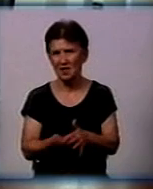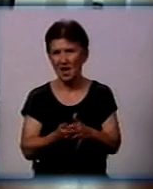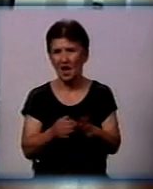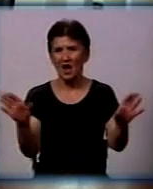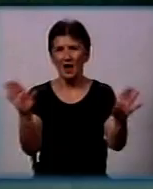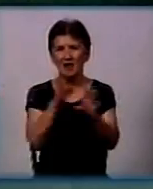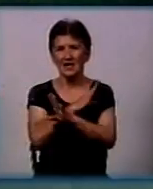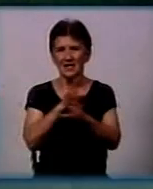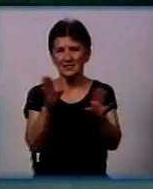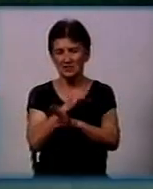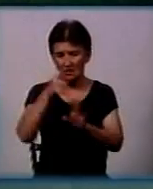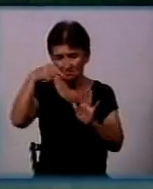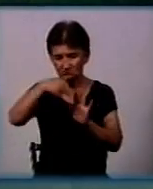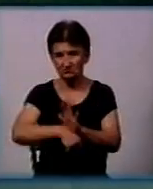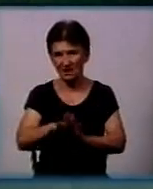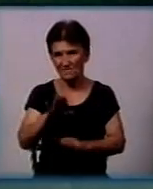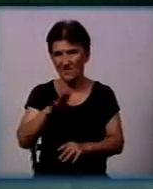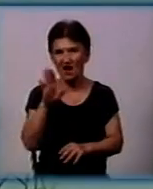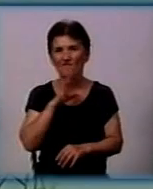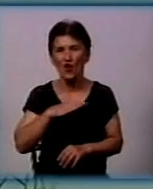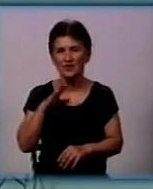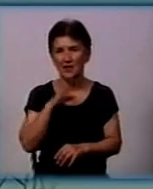воді. Ольга Проценко, Анатолій Басистий, День за днем.